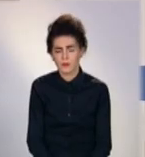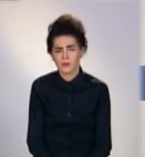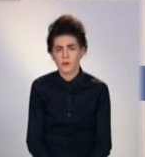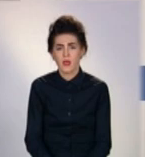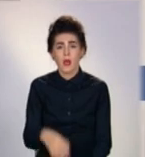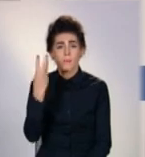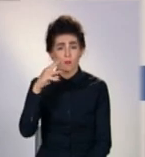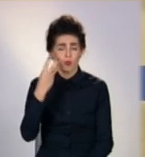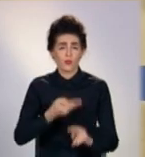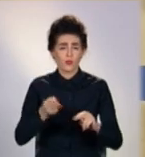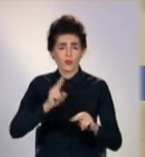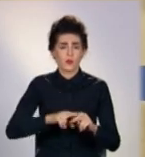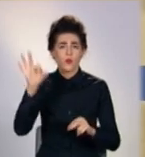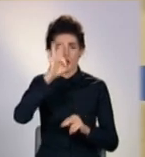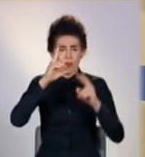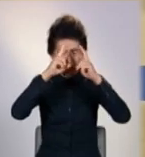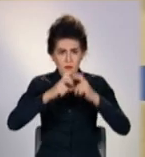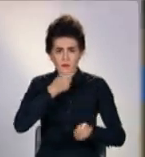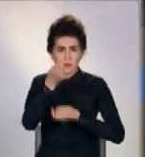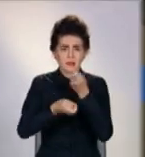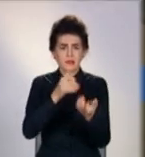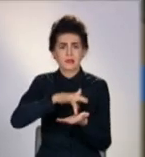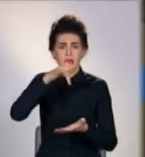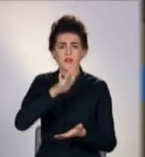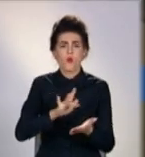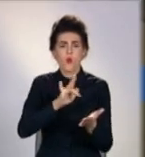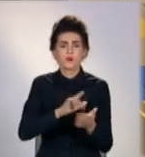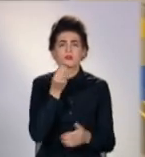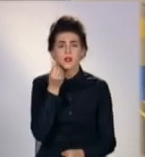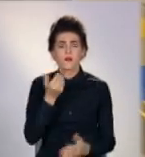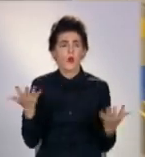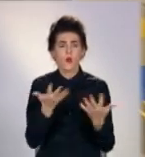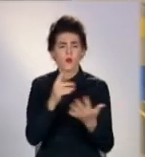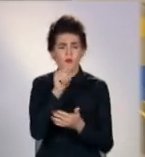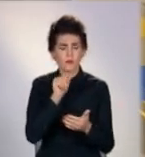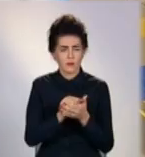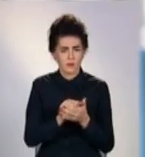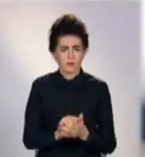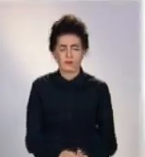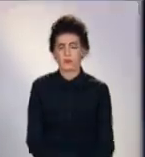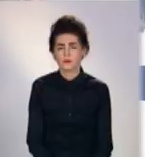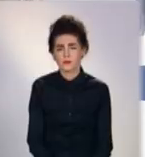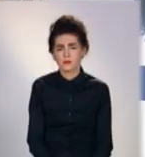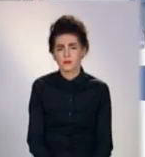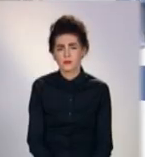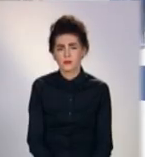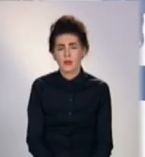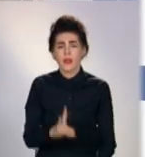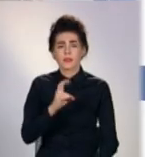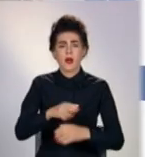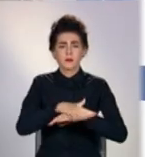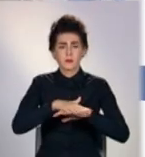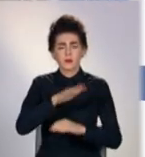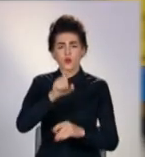Сучасний діагностичний центр відкрився в Слов'янську. З яких питань там консультують? На ринках